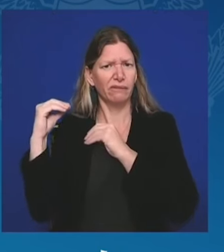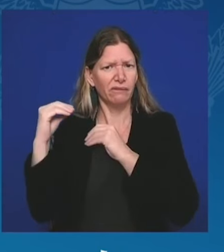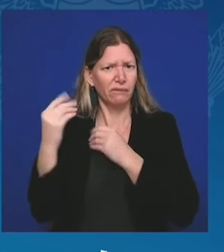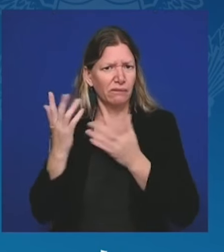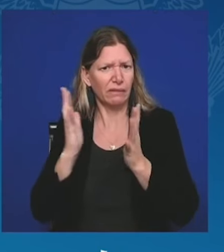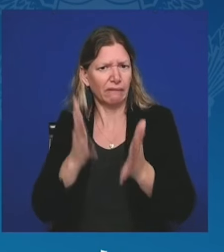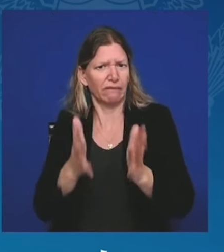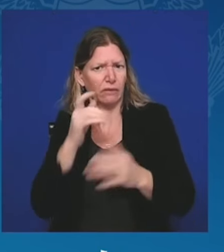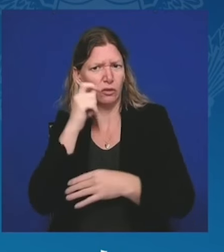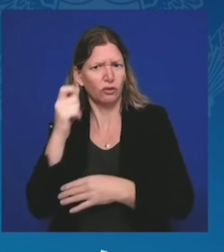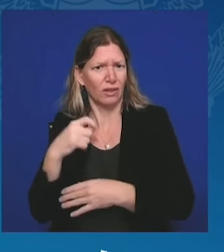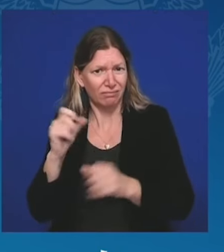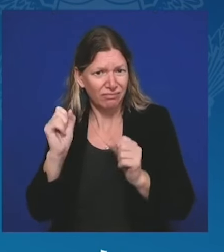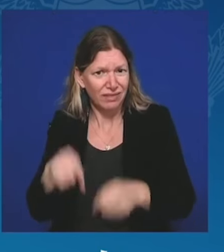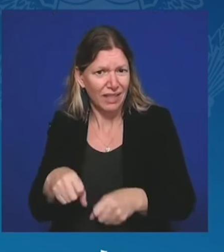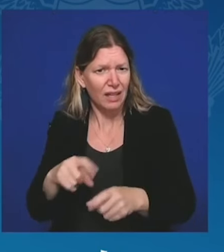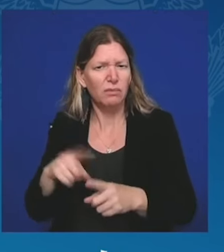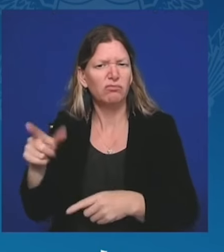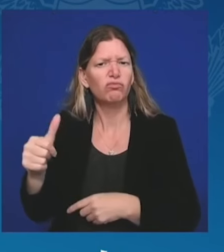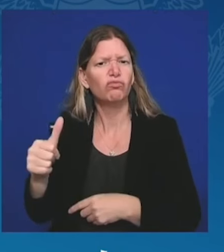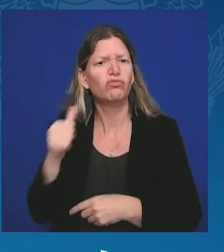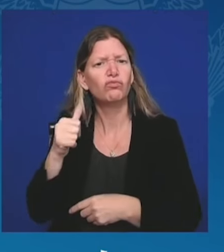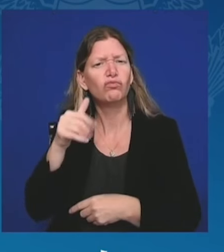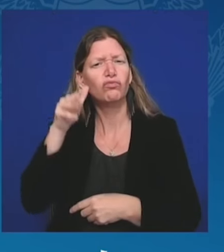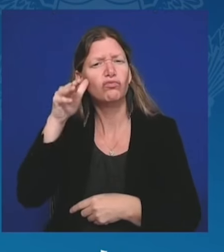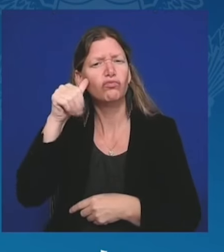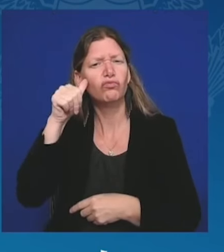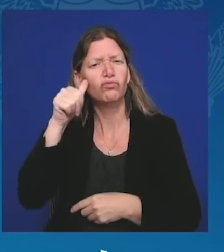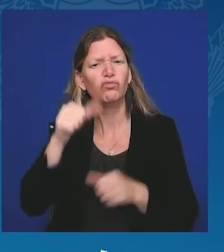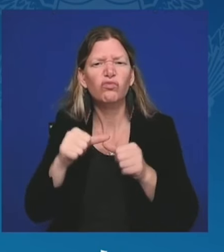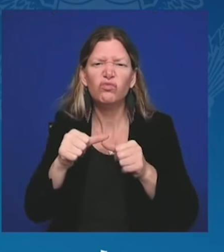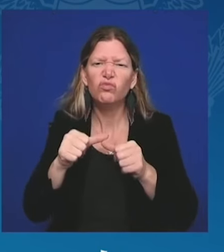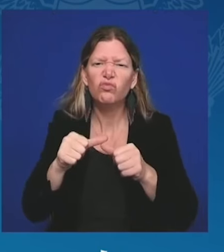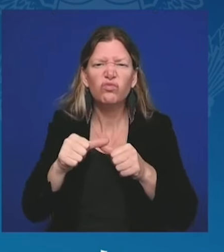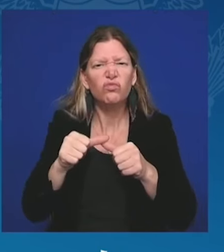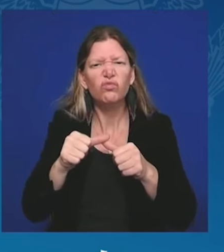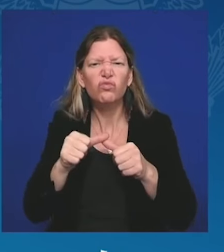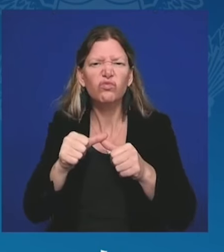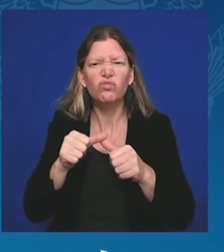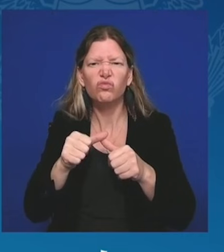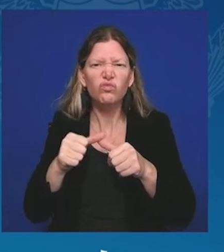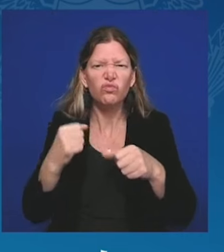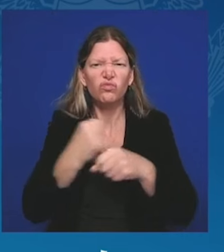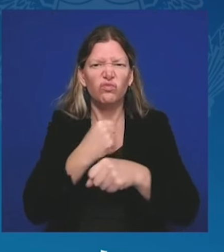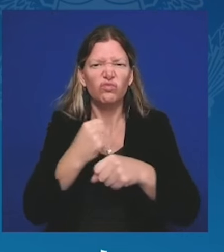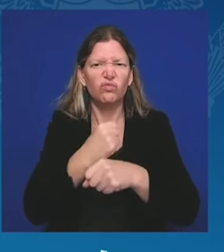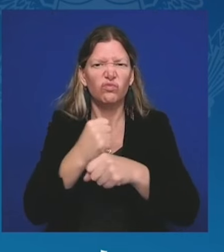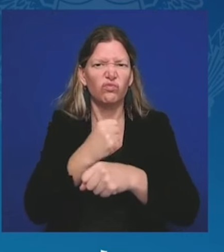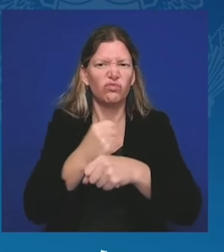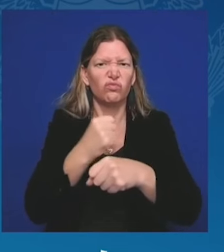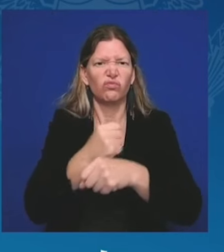Zamiast tego nadal atakuje infrastrukturę cywilną i terroryzuje ludność Ukrainy.